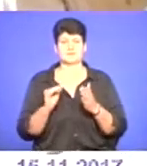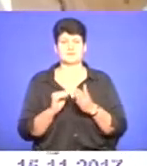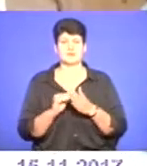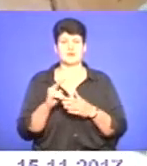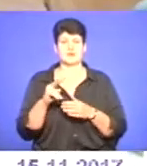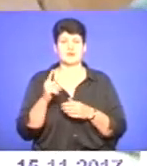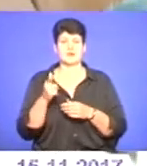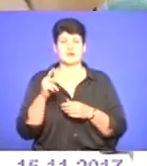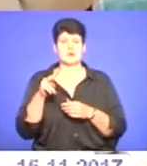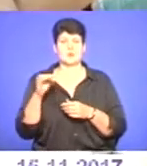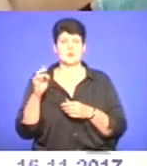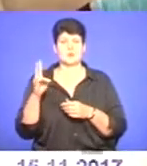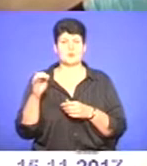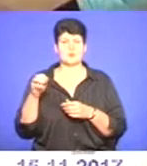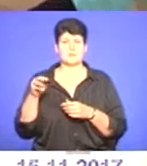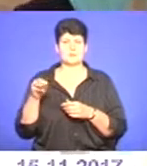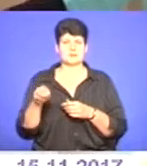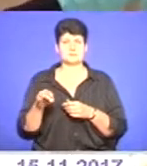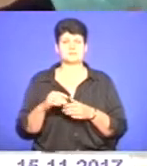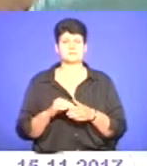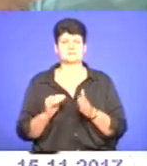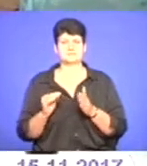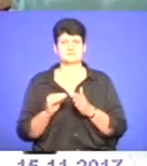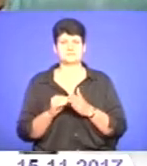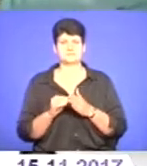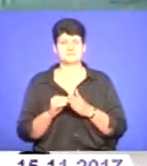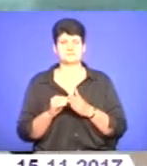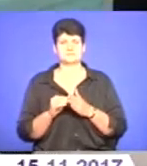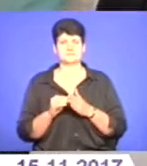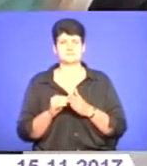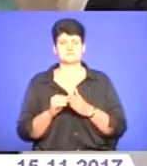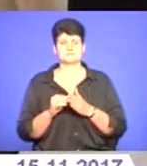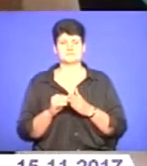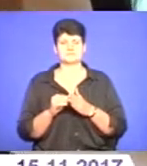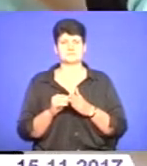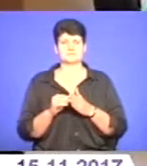глюкометр, смужки вставляємо в глюкометр, воно обнулюється, результати.